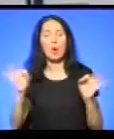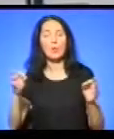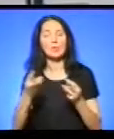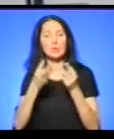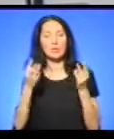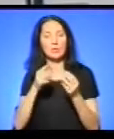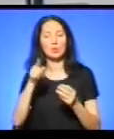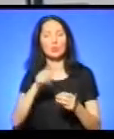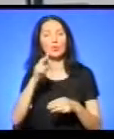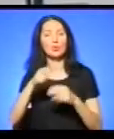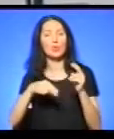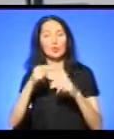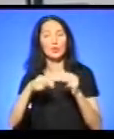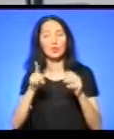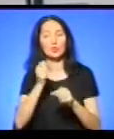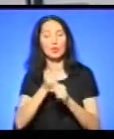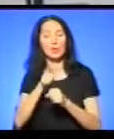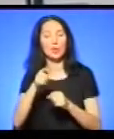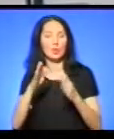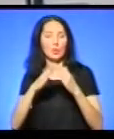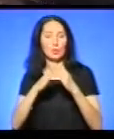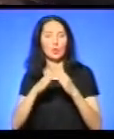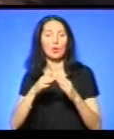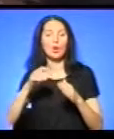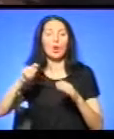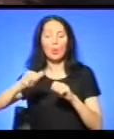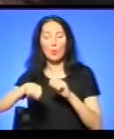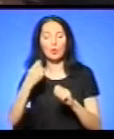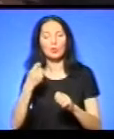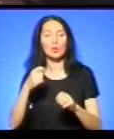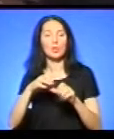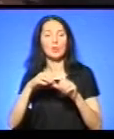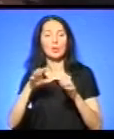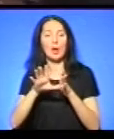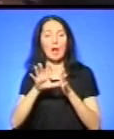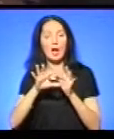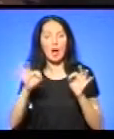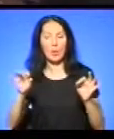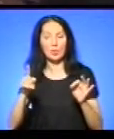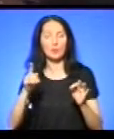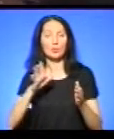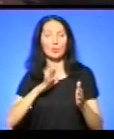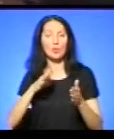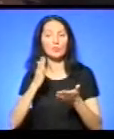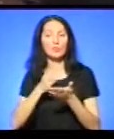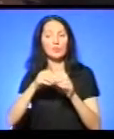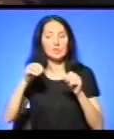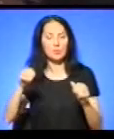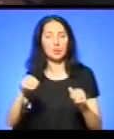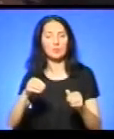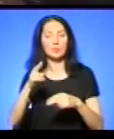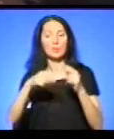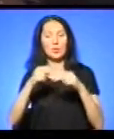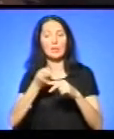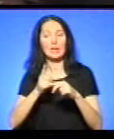пошкодив високовольтний кабель, що був закопаний у землі. Забудівник, який будує там котедж, підірвав кабель.